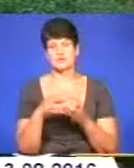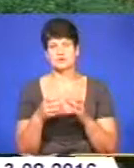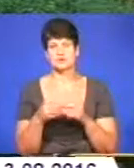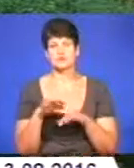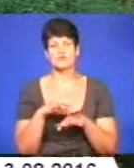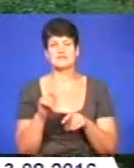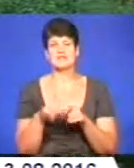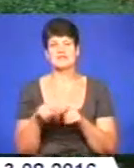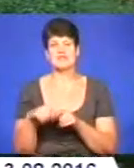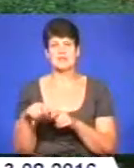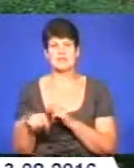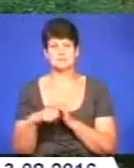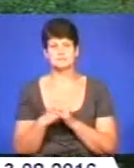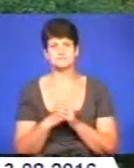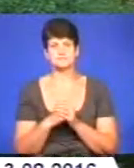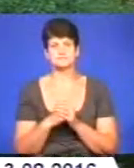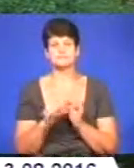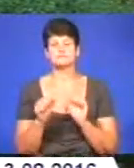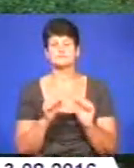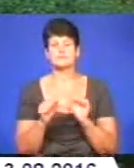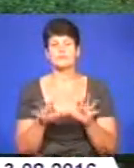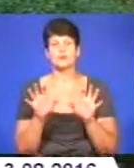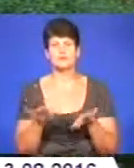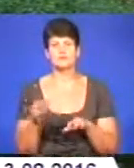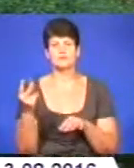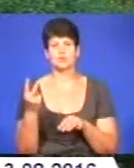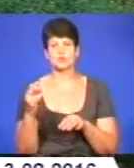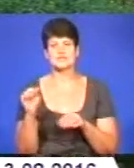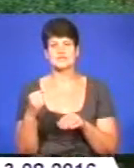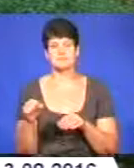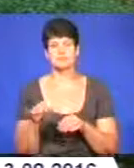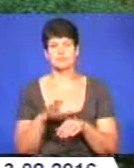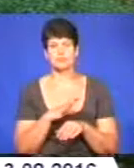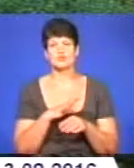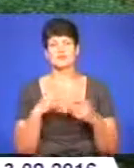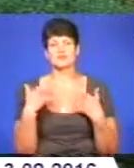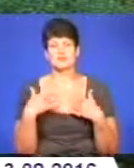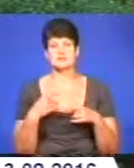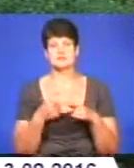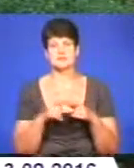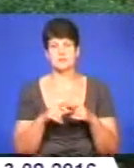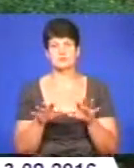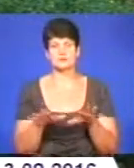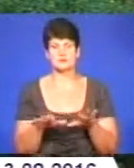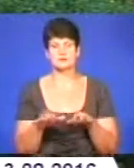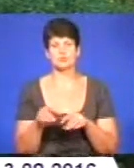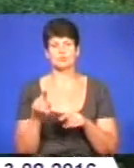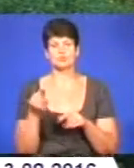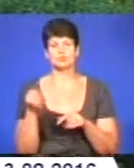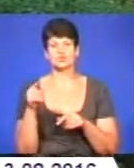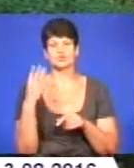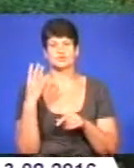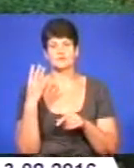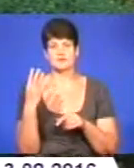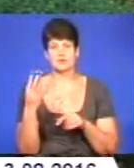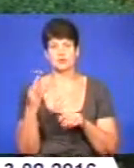проведеної перевірки розпорядженням голови від 2 серпня його було звільнено з даної посади відповідно до пункту 4 статті 40